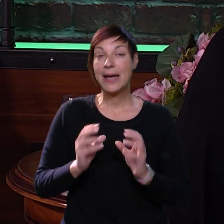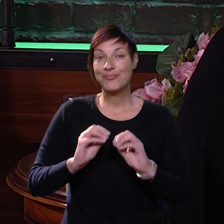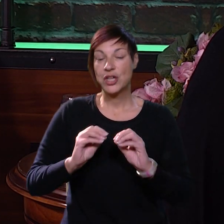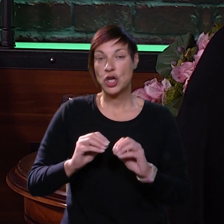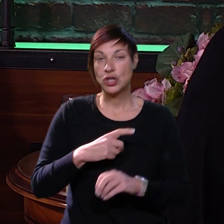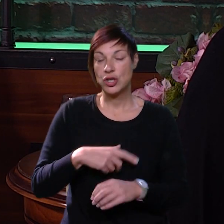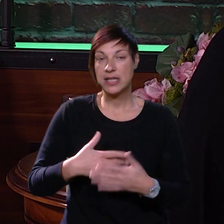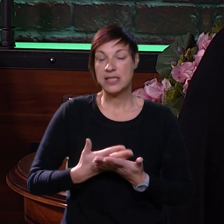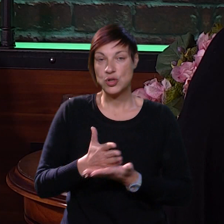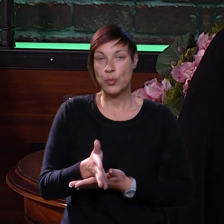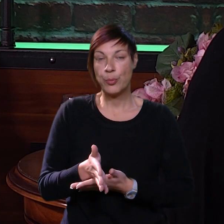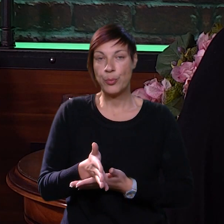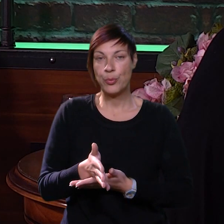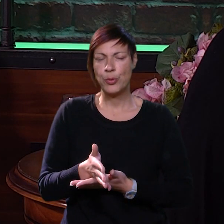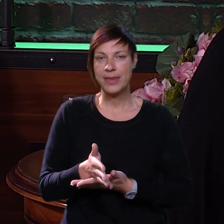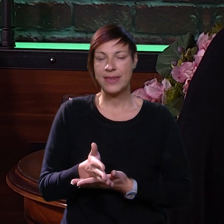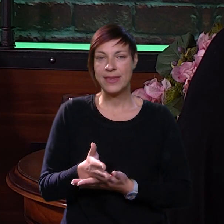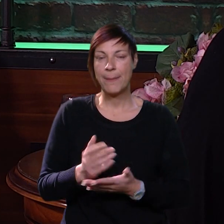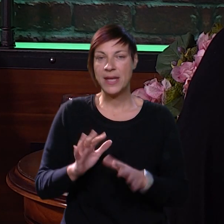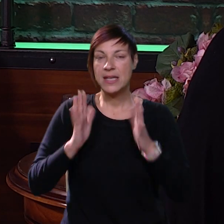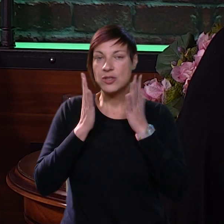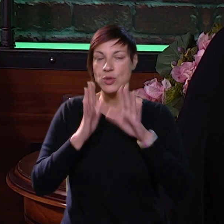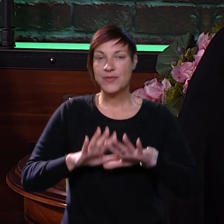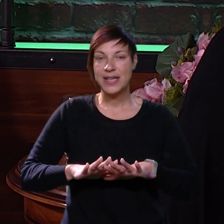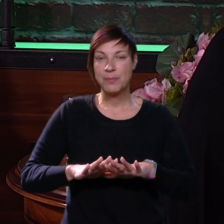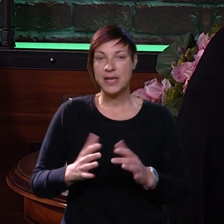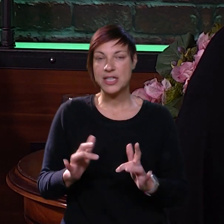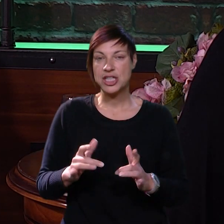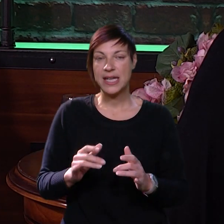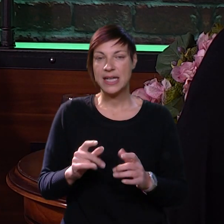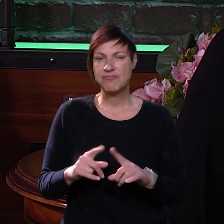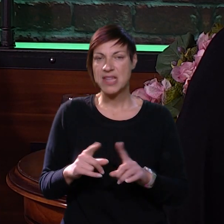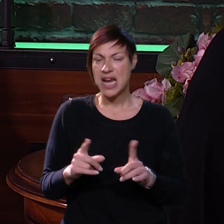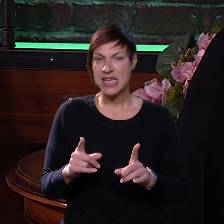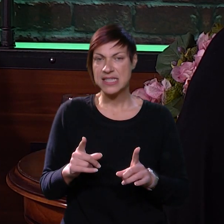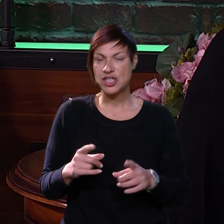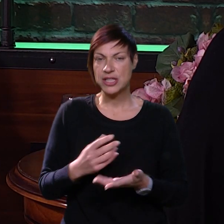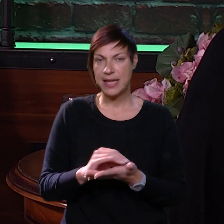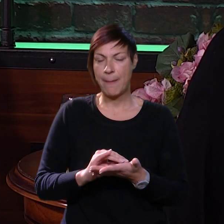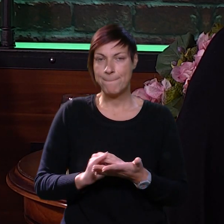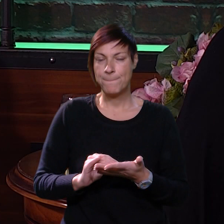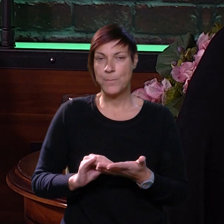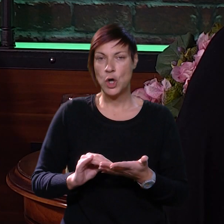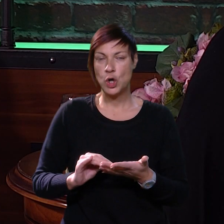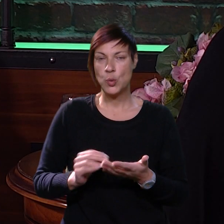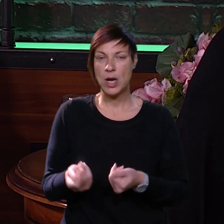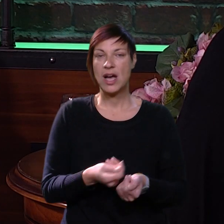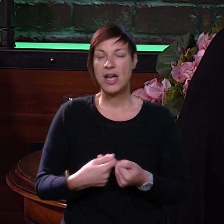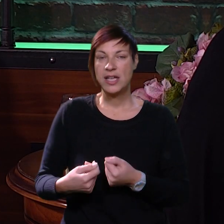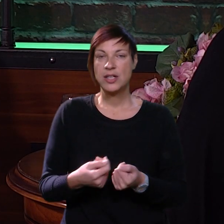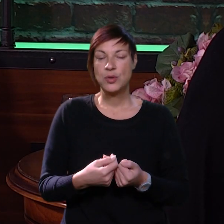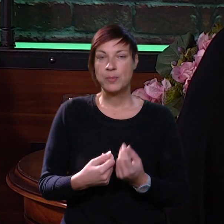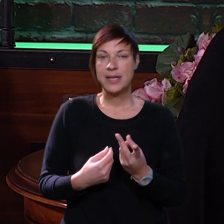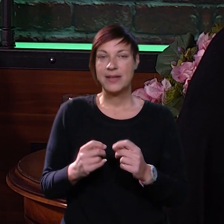zapravo su odgojitelji putem ili preko društvenih mreža ili preko raznih poruka, odnosno